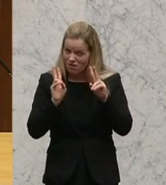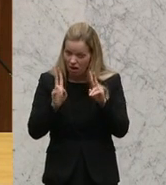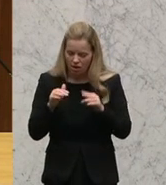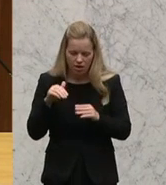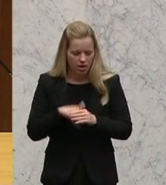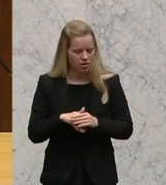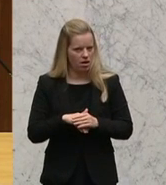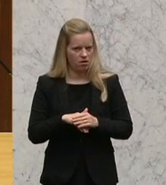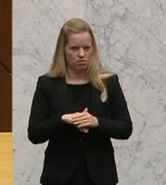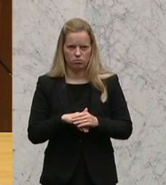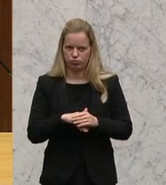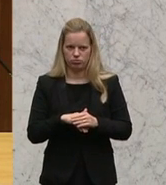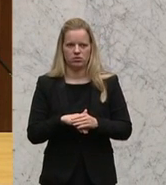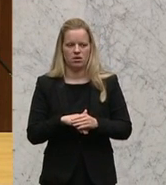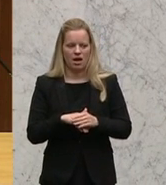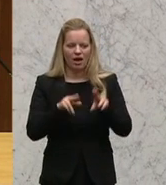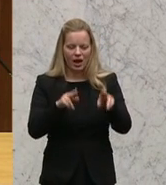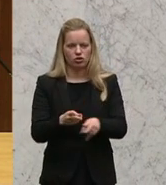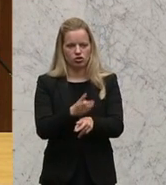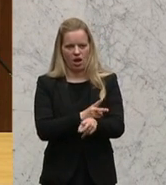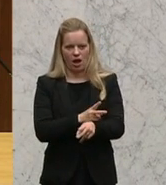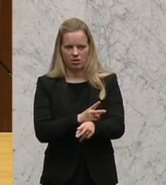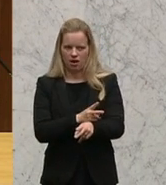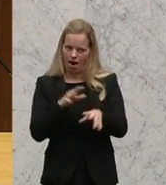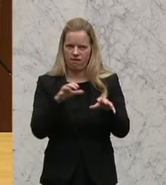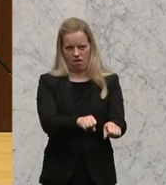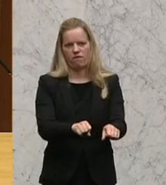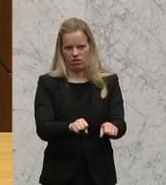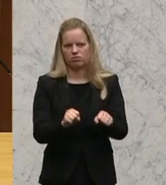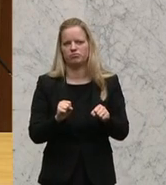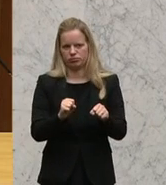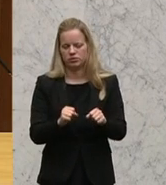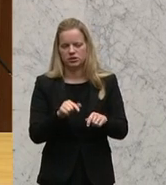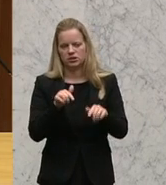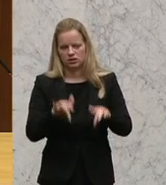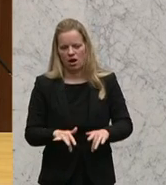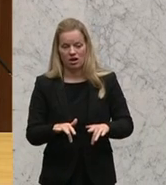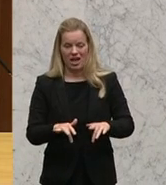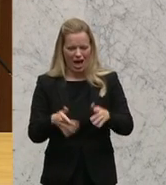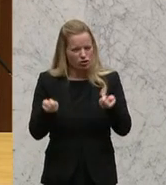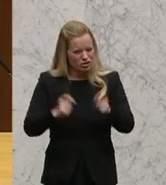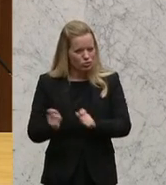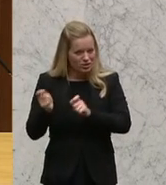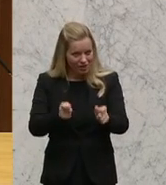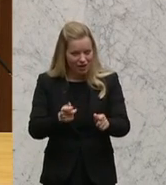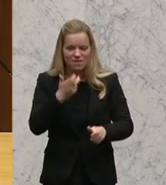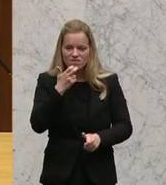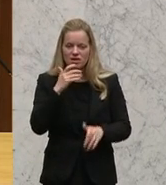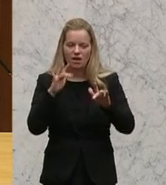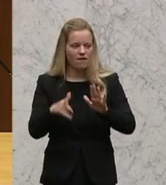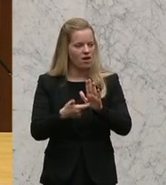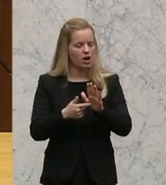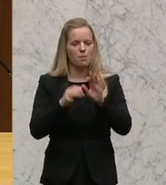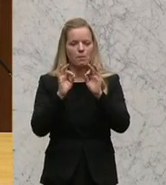massiven Anschlag auf den Rechtsstaat in Wirklichkeit vorhaben. Sie wollen zu guter Letzt, das ist jetzt mit dem Entschließungsantrag gekommen, eine entsprechende Begutachtung,